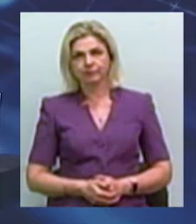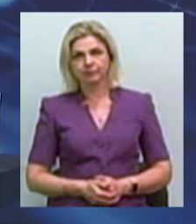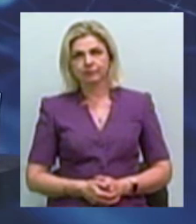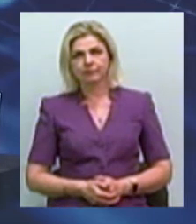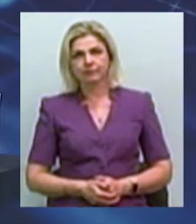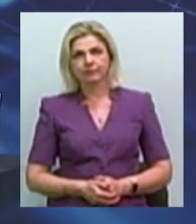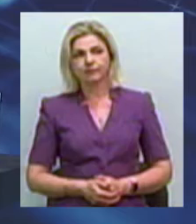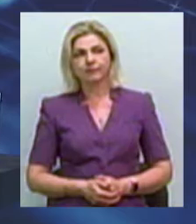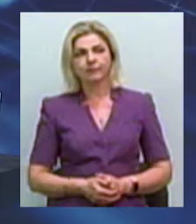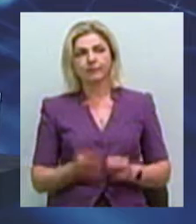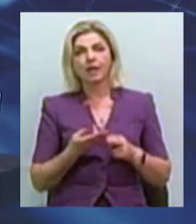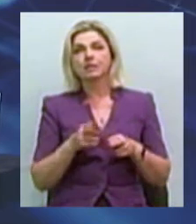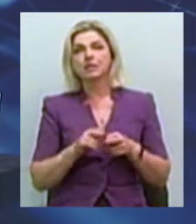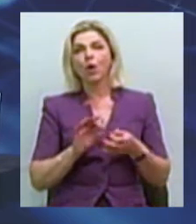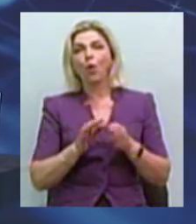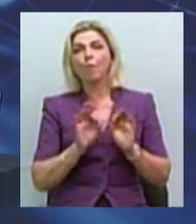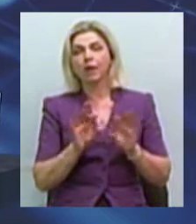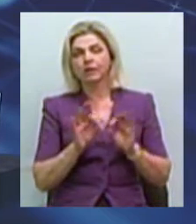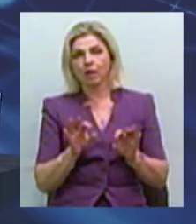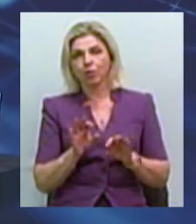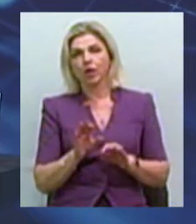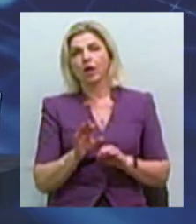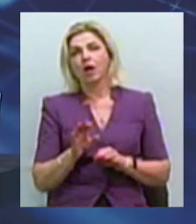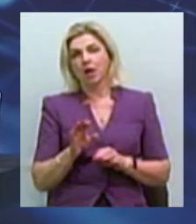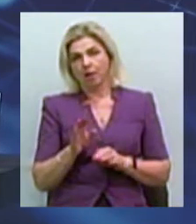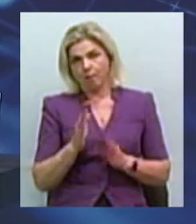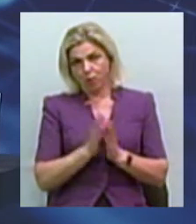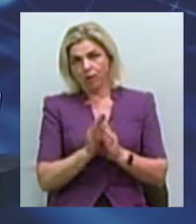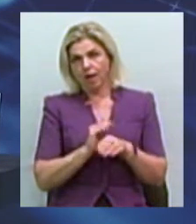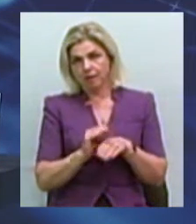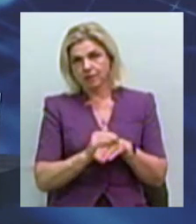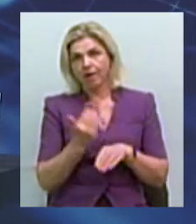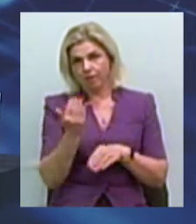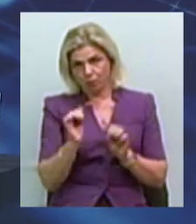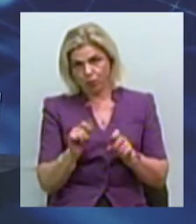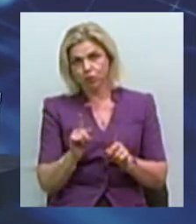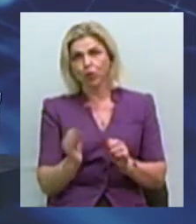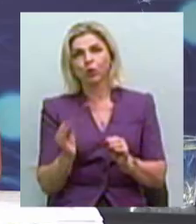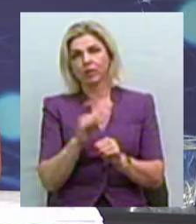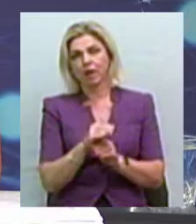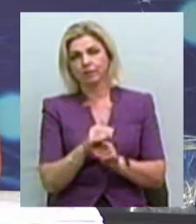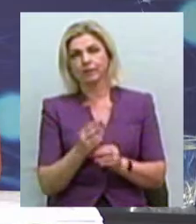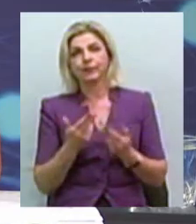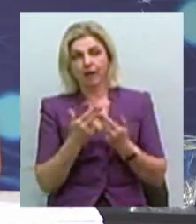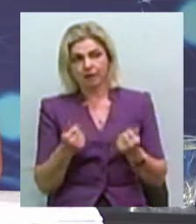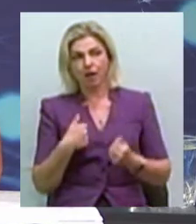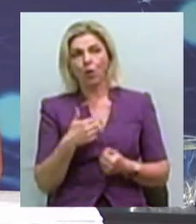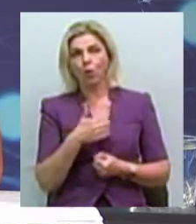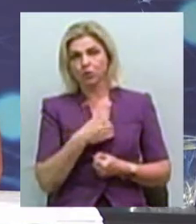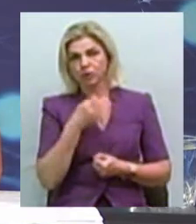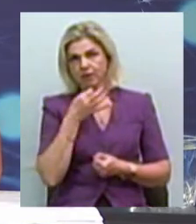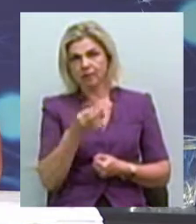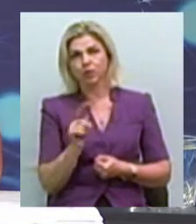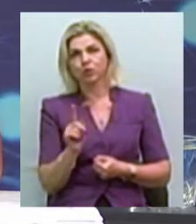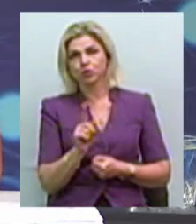Це був коментар Вікторії Лапшиною. Оксана, будь ласка, чи можете ви їй щось додати? Так, я хочу сказати про те, що,